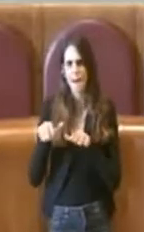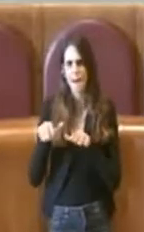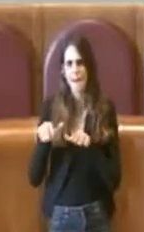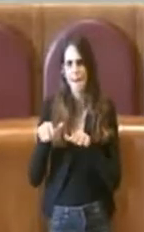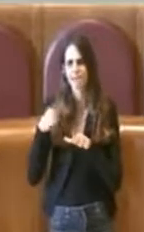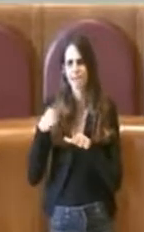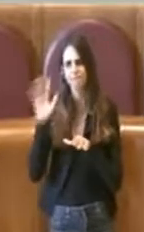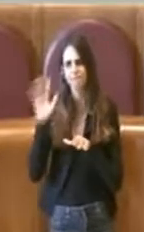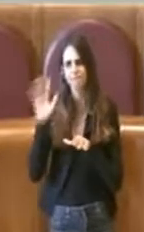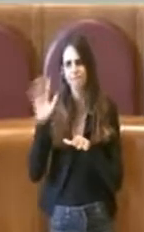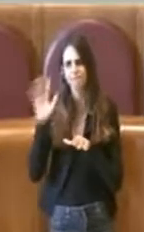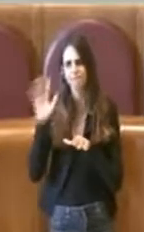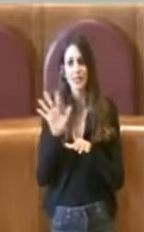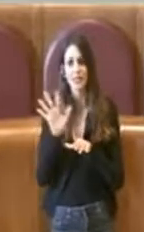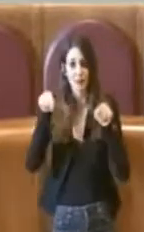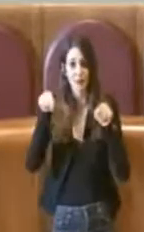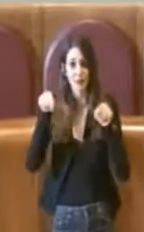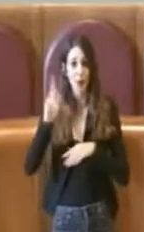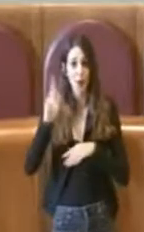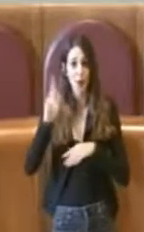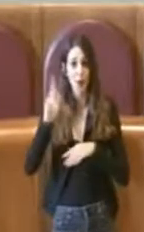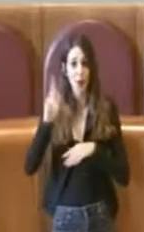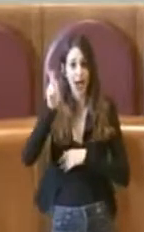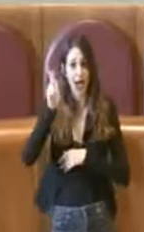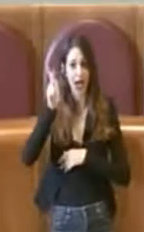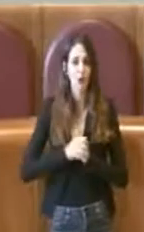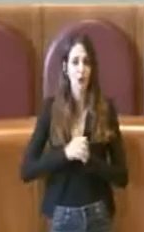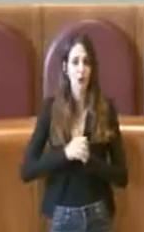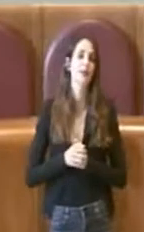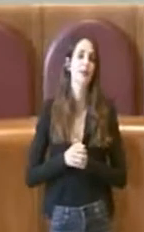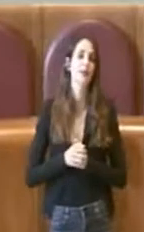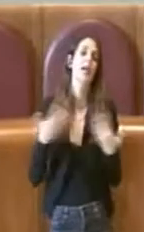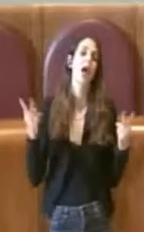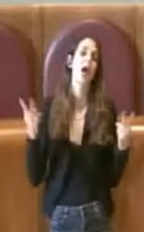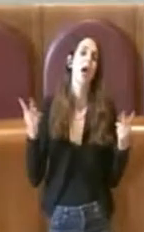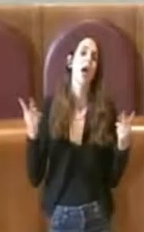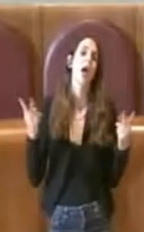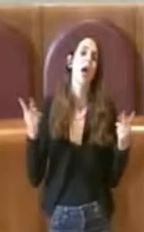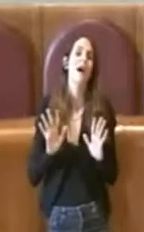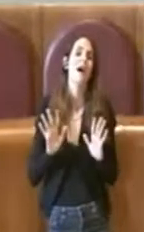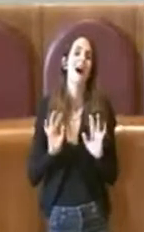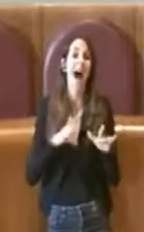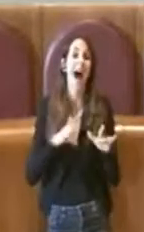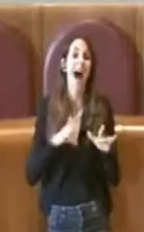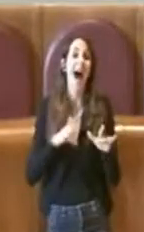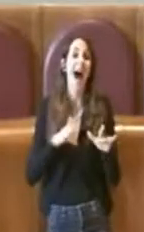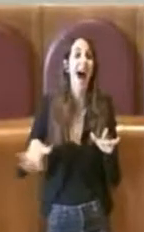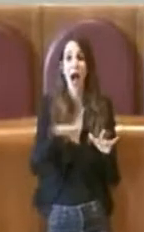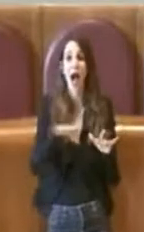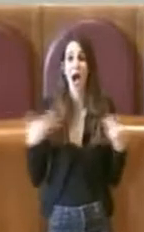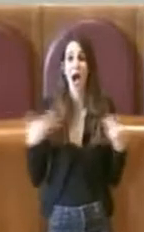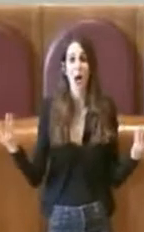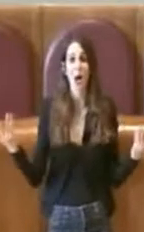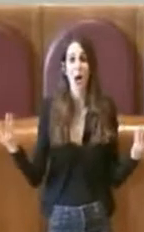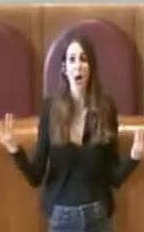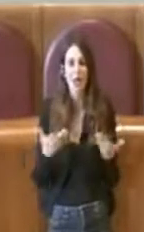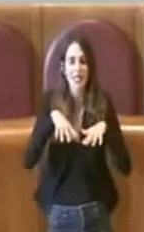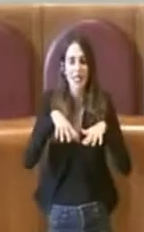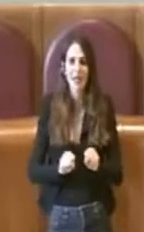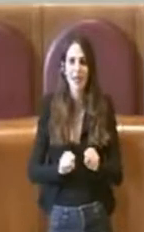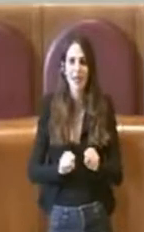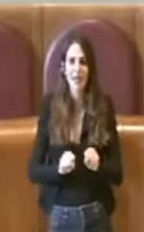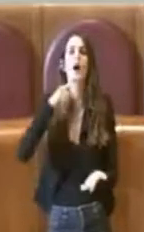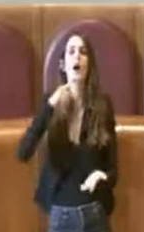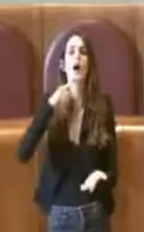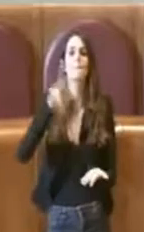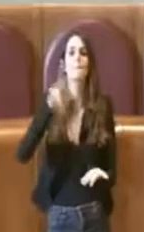Commissione a febbraio, ma questo perché nel frattempo l'Aula fu impegnata nell'approvazione dei bilanci e